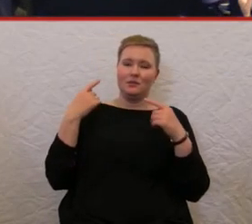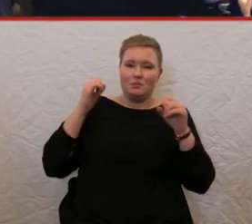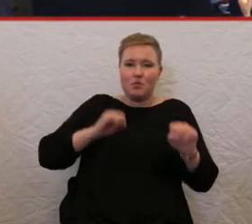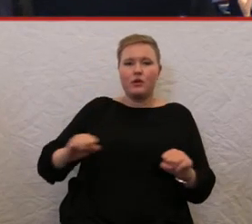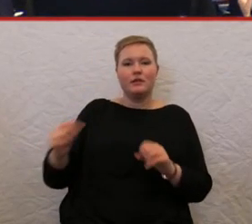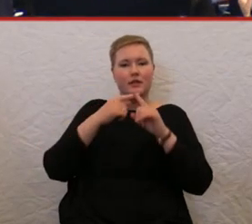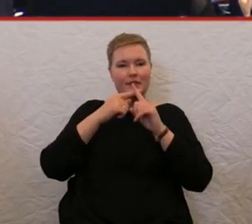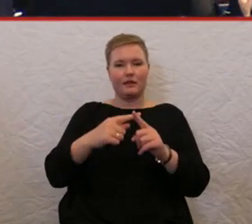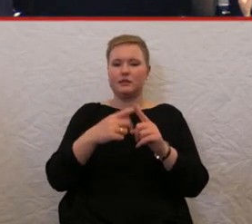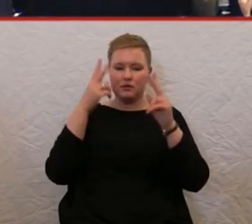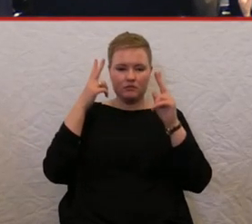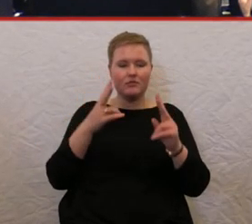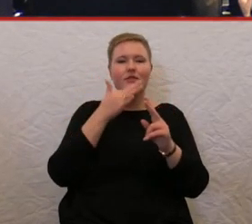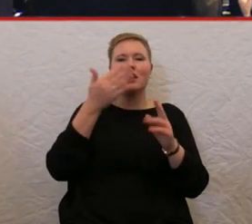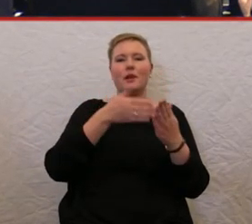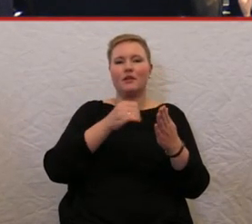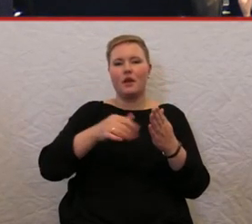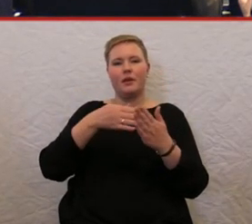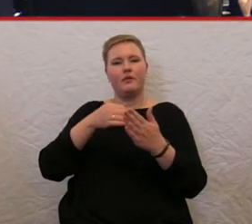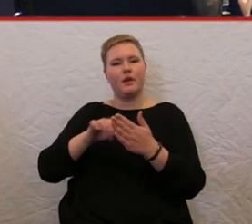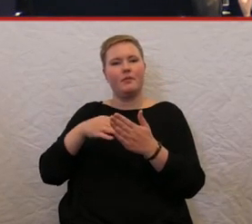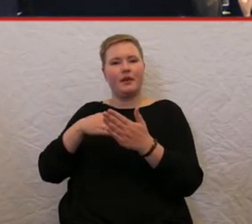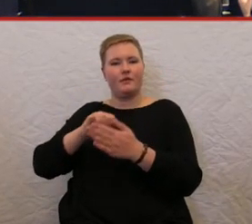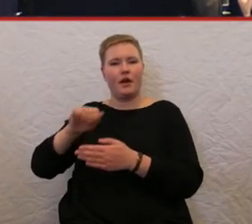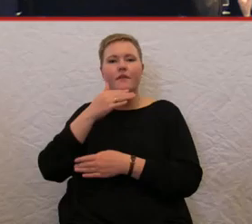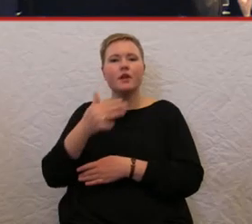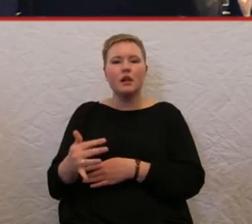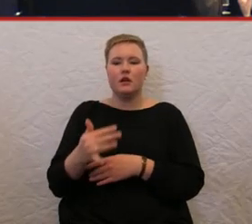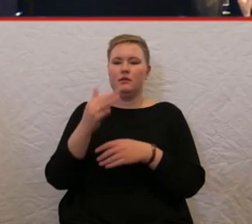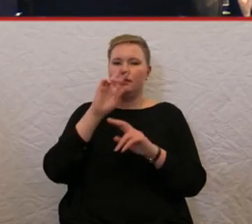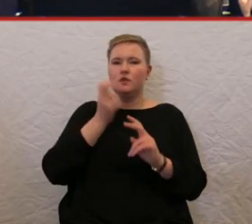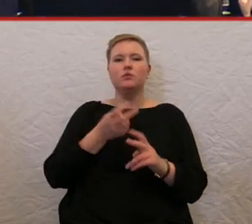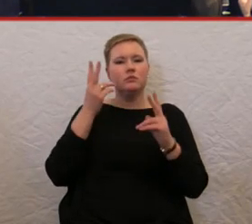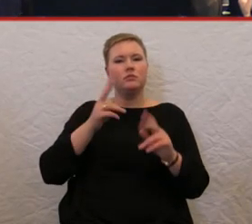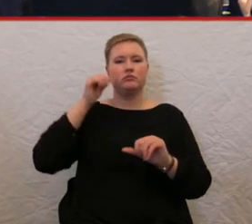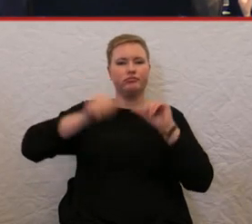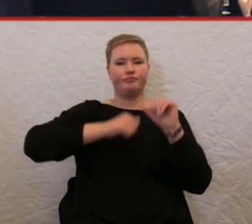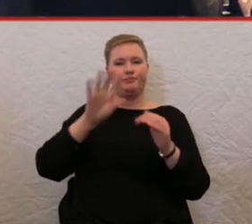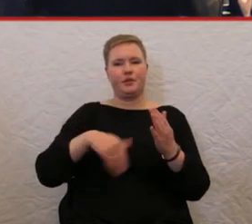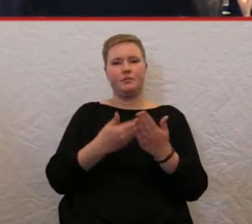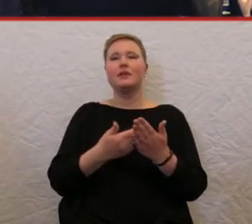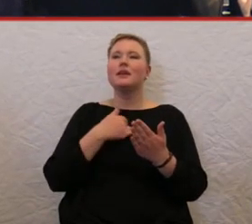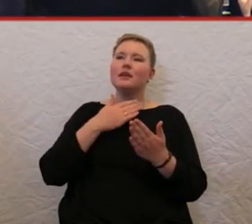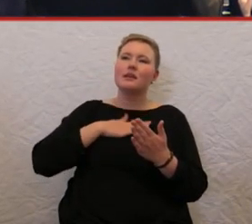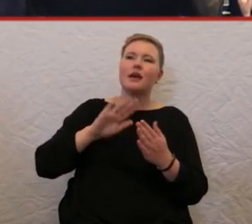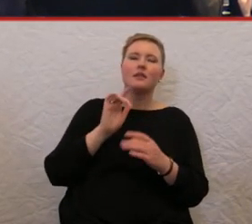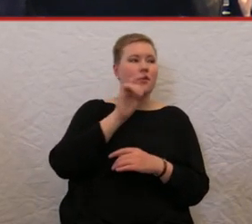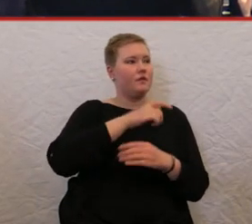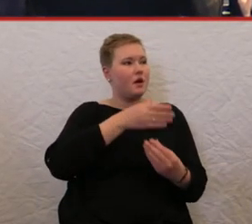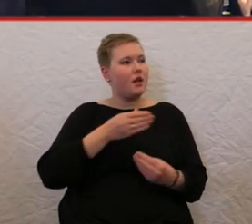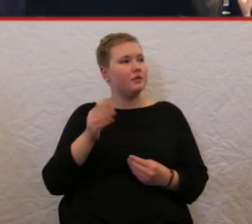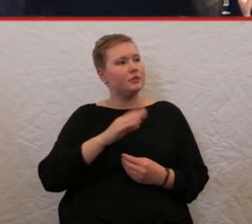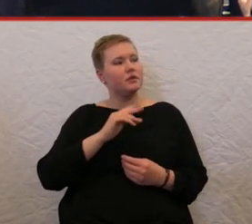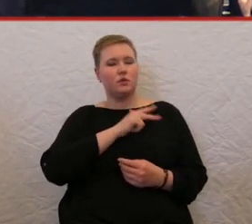zu erreichen ist und auch abzurufen ist, versuchen auf die Beine zu stellen. Ich kann Sie gerne einladen, mit den Sozialhelden